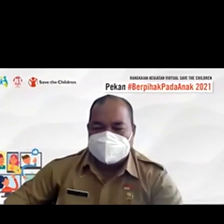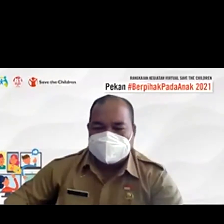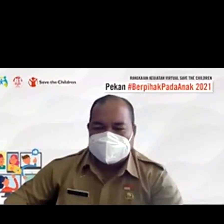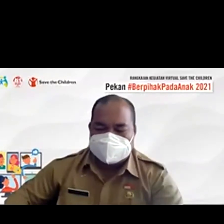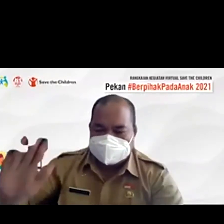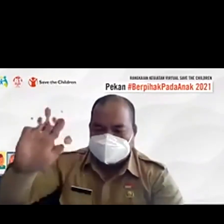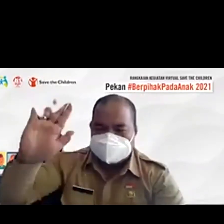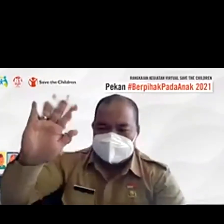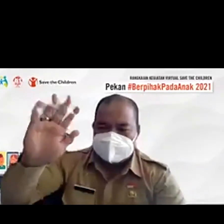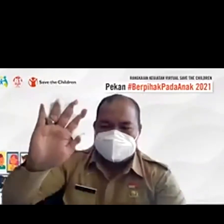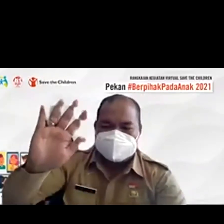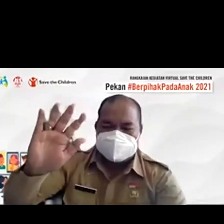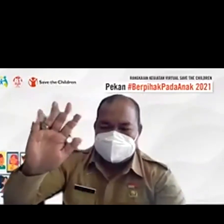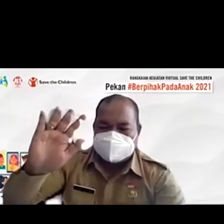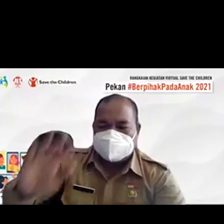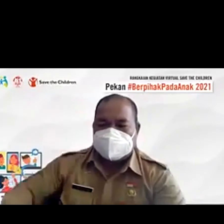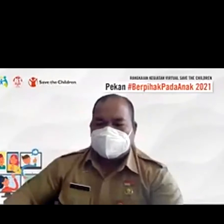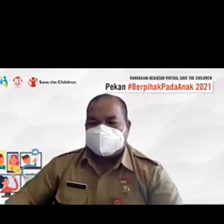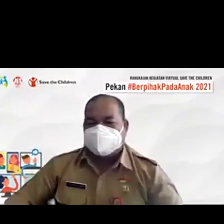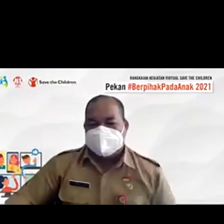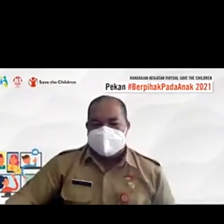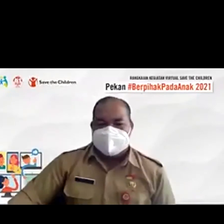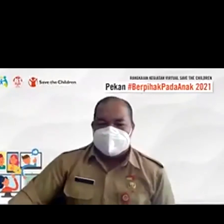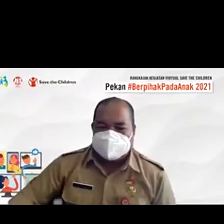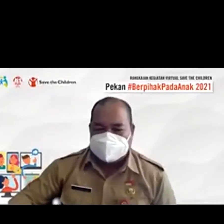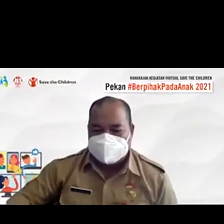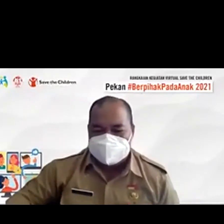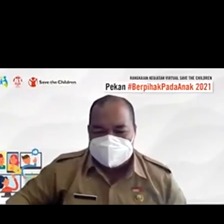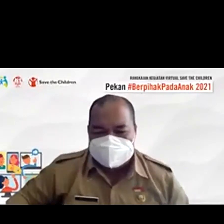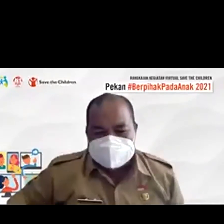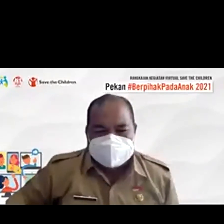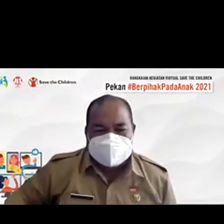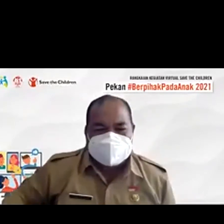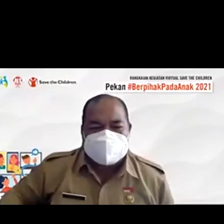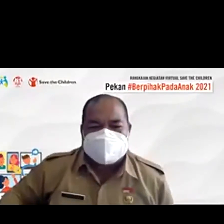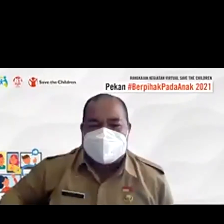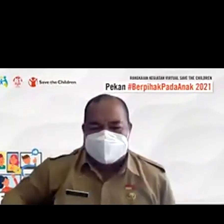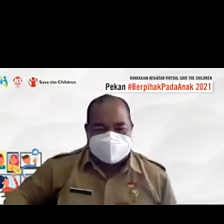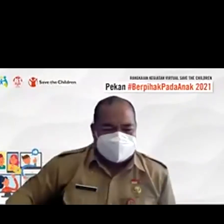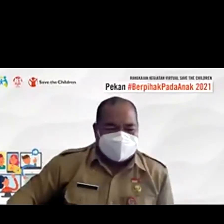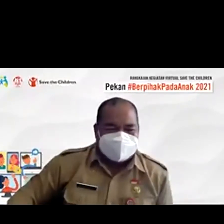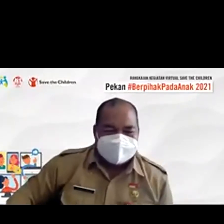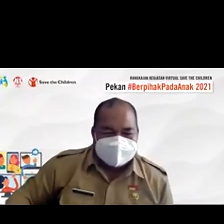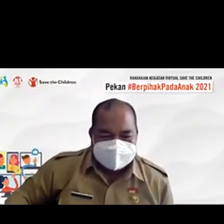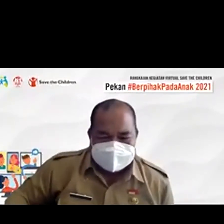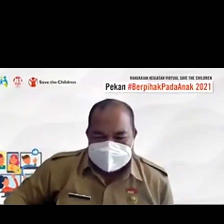kebajikan dan salam pancasila dan tidak lupa pula salam sehat